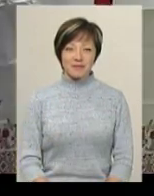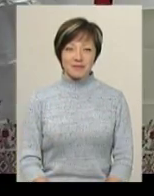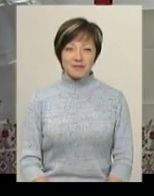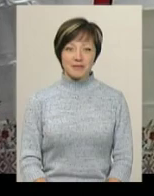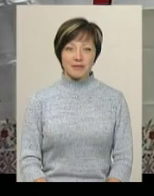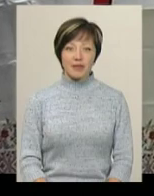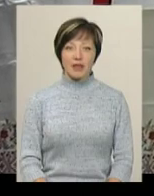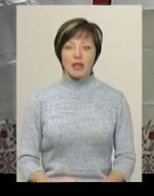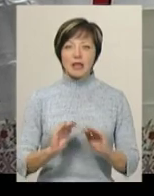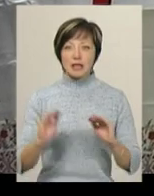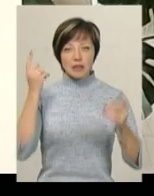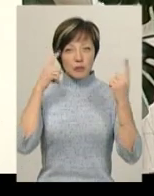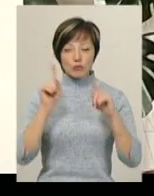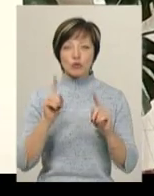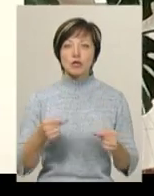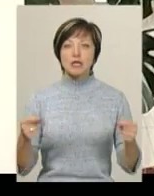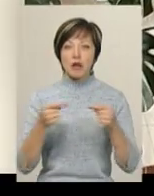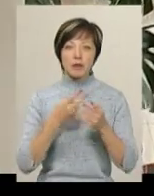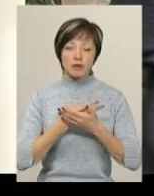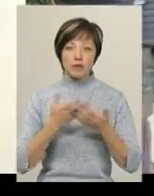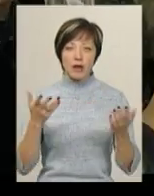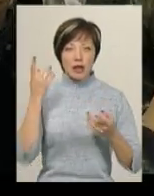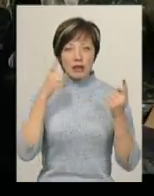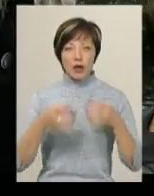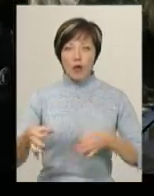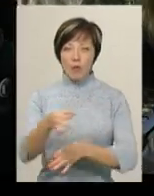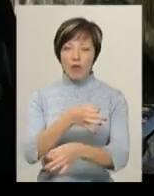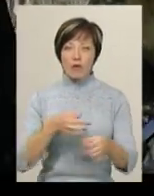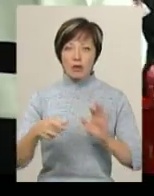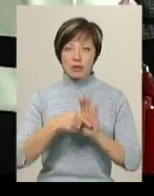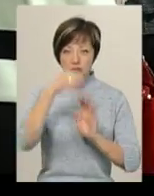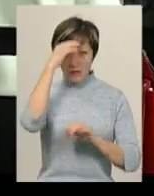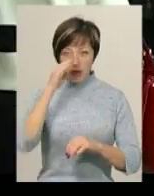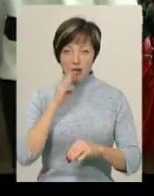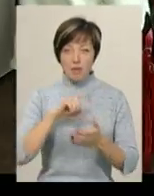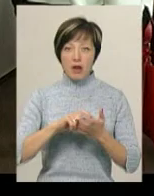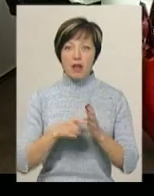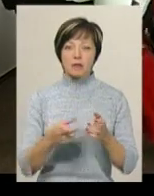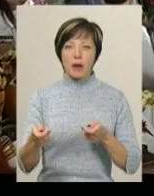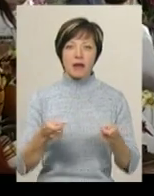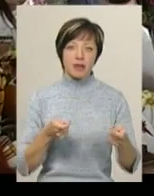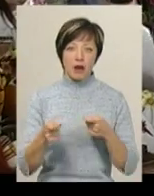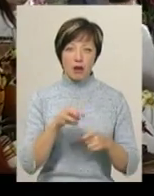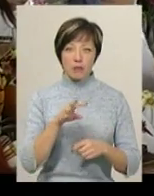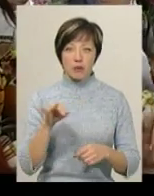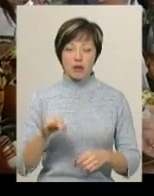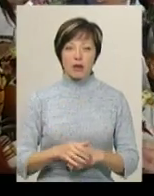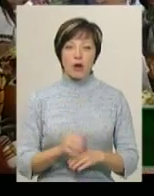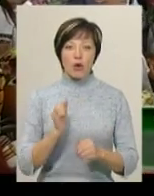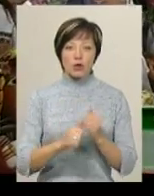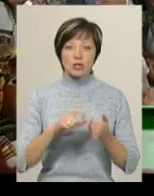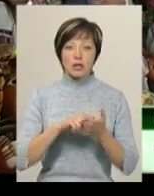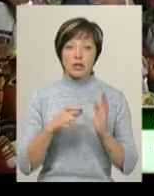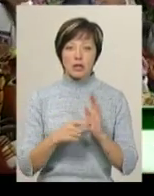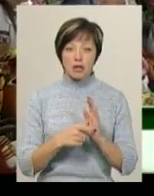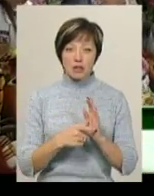Діти придумували, що саме презентуватимуть. Ідеї обговорювали з батьками та класними керівниками. Кожний клас готував